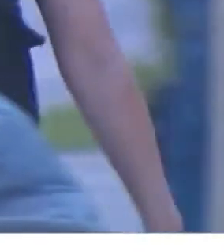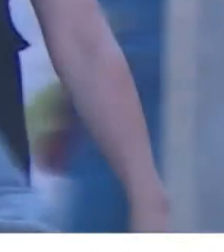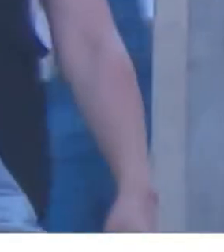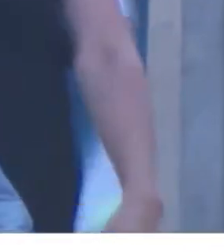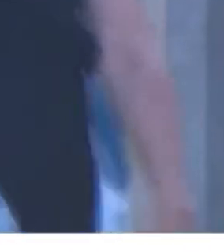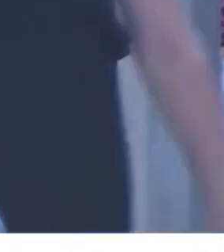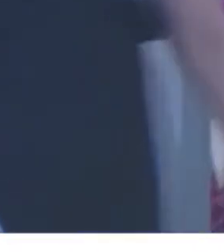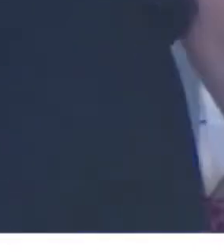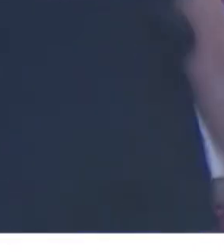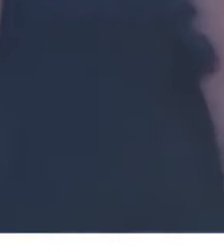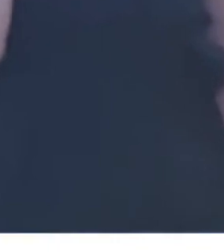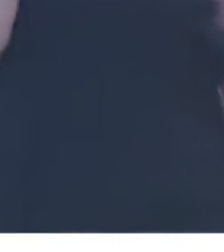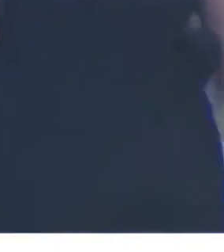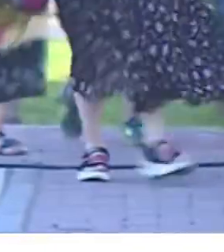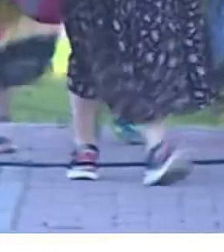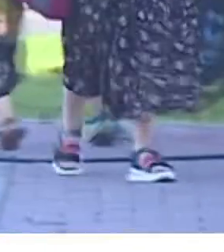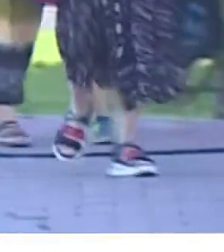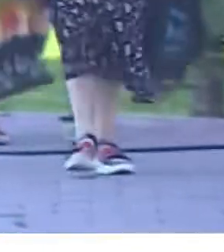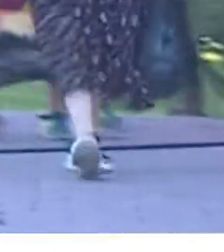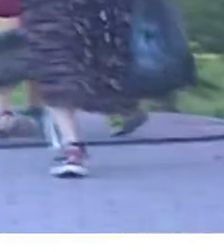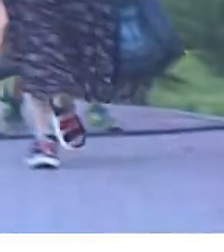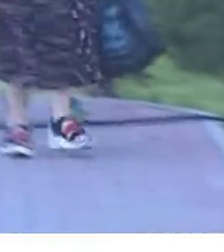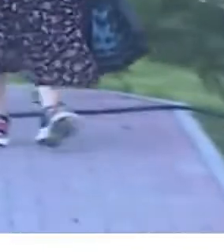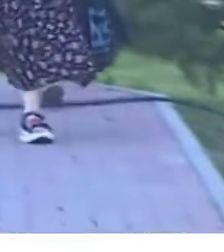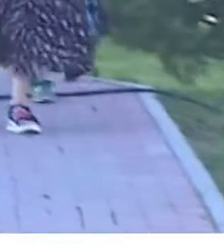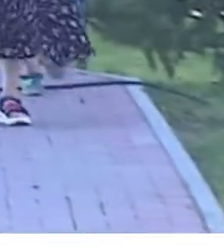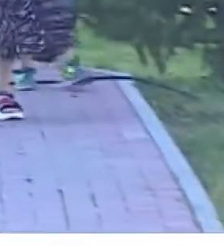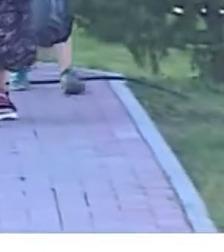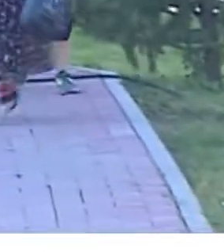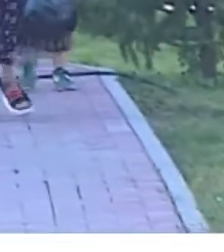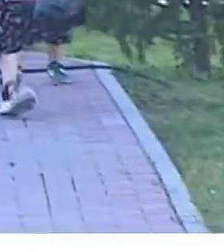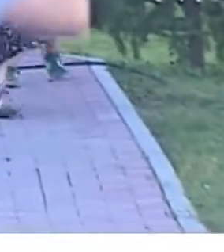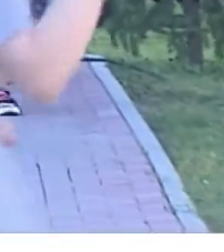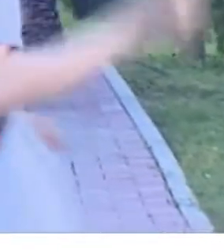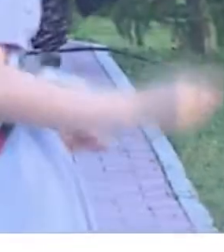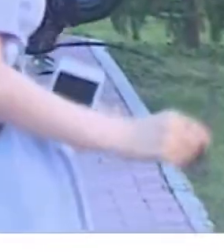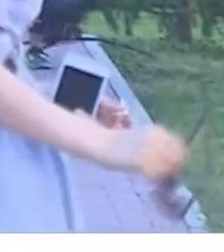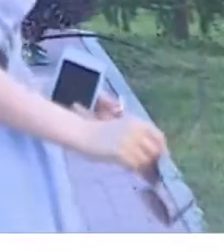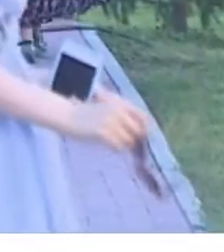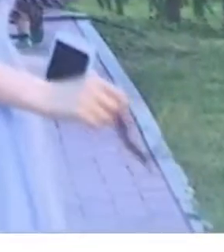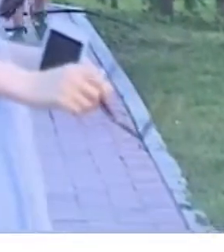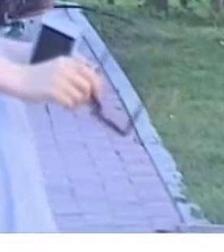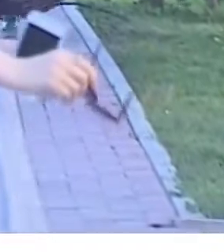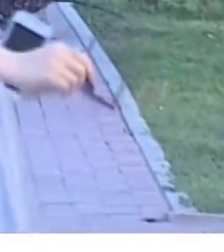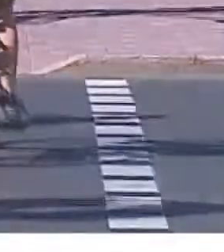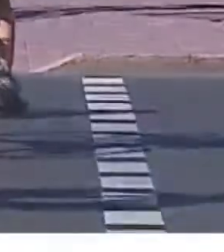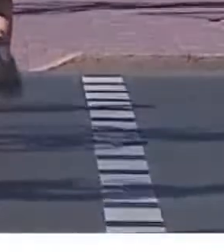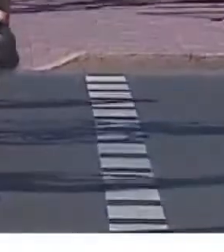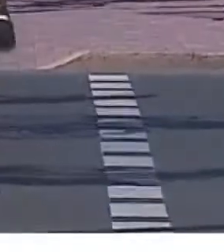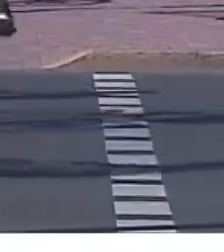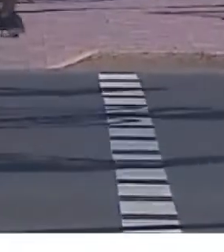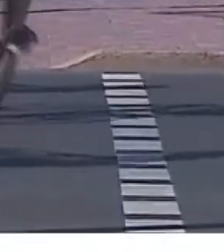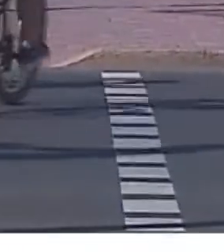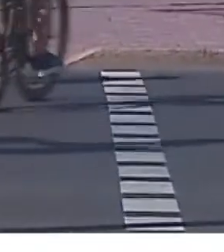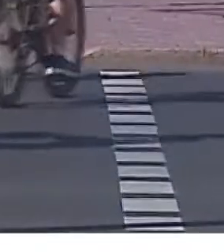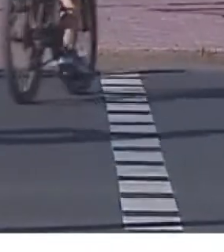и доносить потребности страны», — сказал Ельбаса. «Поэтому партия должна внимательно относиться к этим вопросам. После пандемии стоит вопрос восстановления